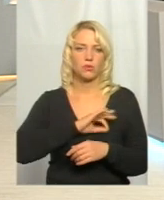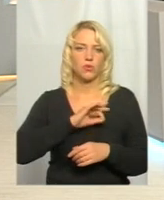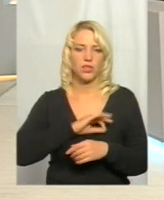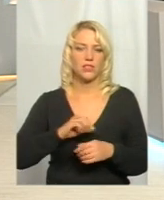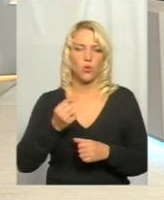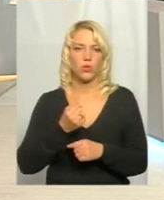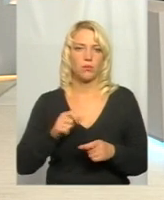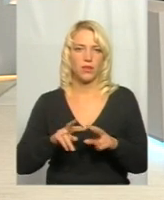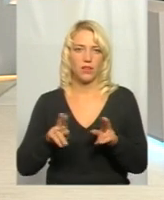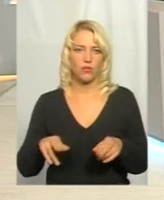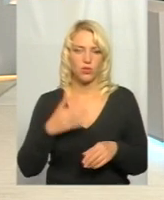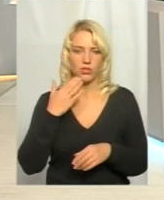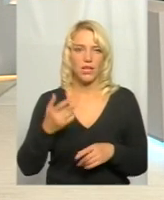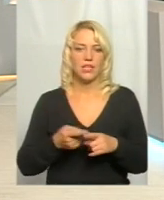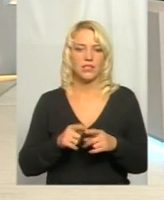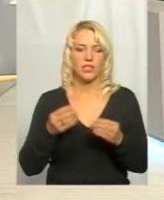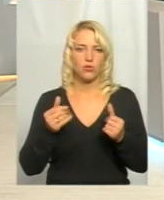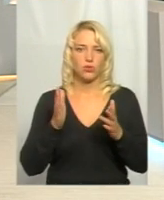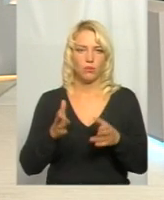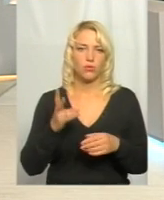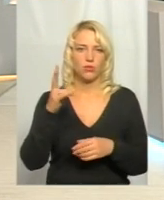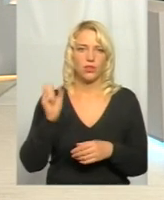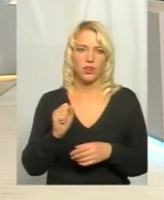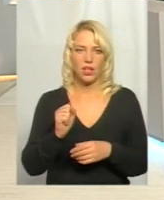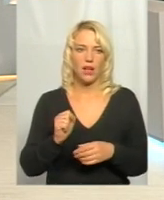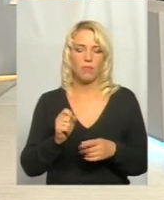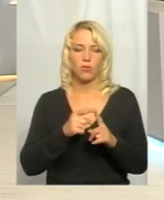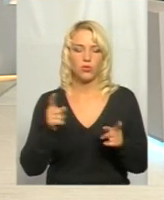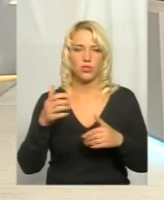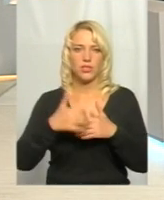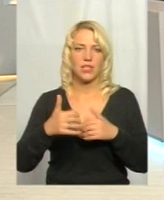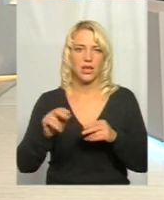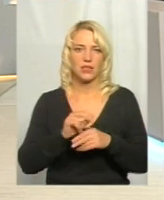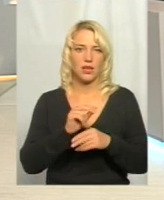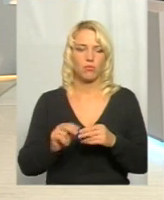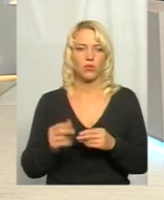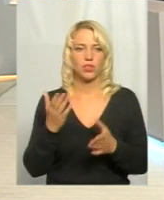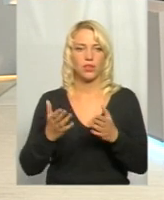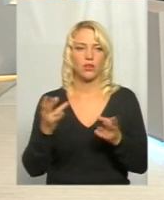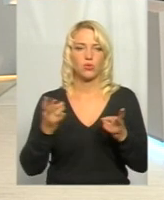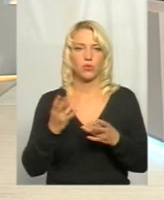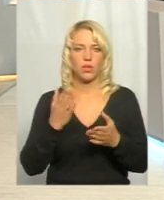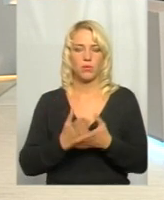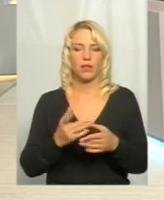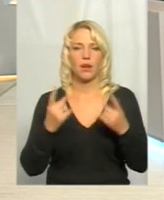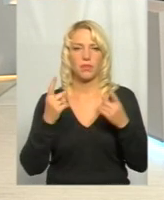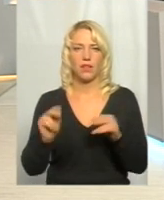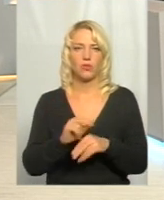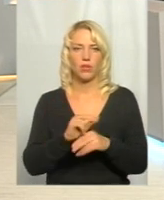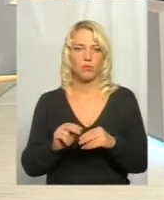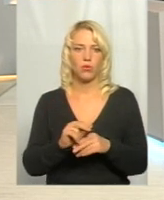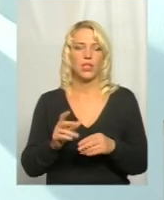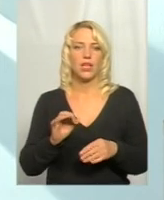утримання також? Це, відповідно, кошти будуть і на поточний середній ремонт, якщо є потреба капітальні ремонти, та